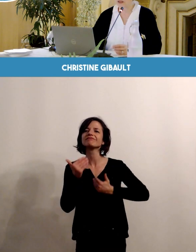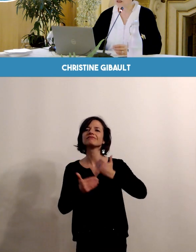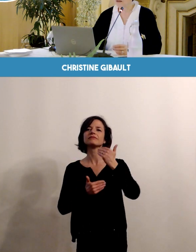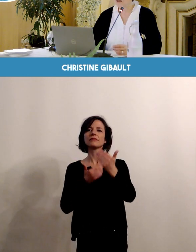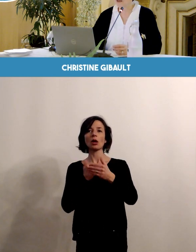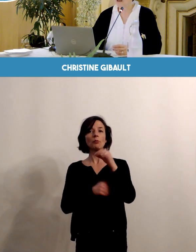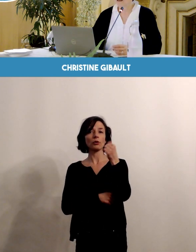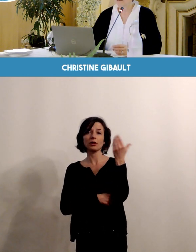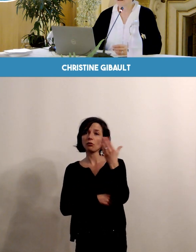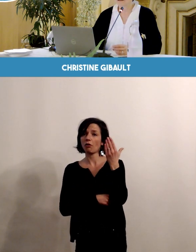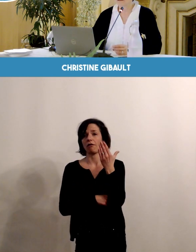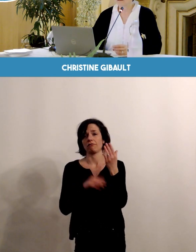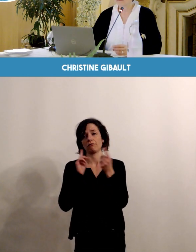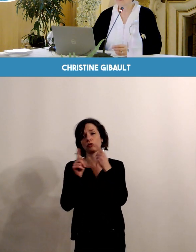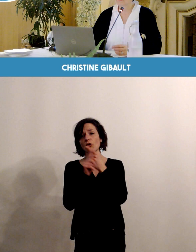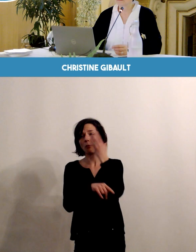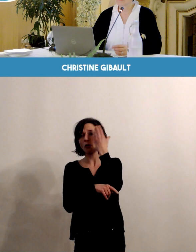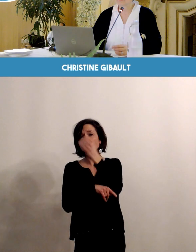s'informer,